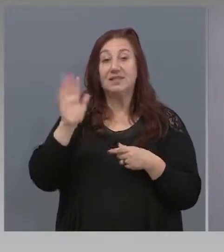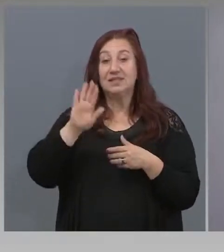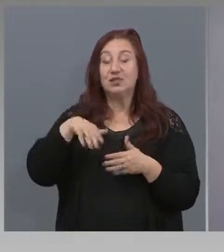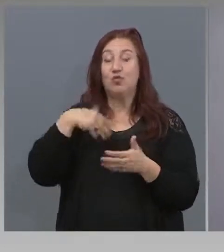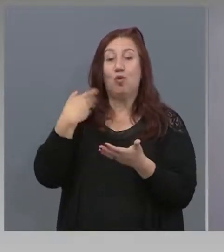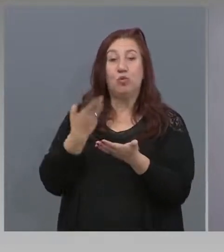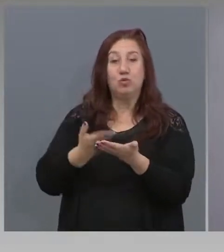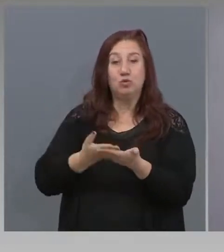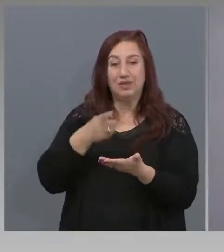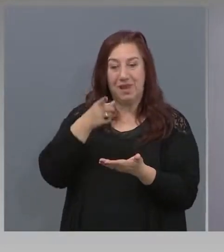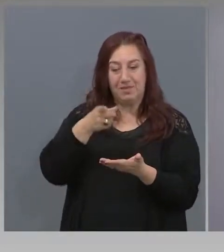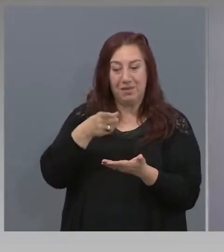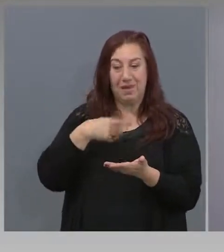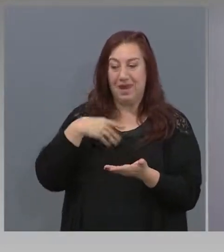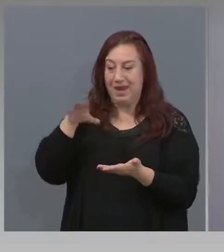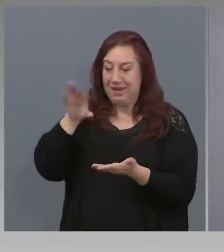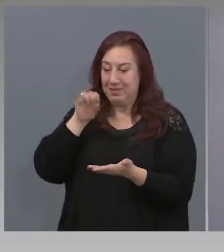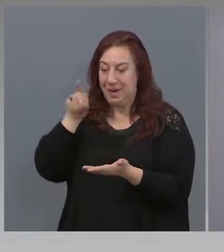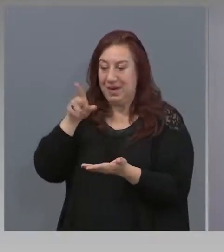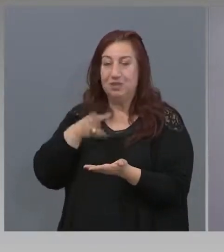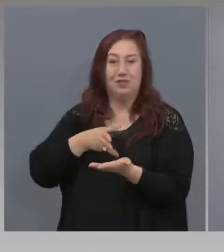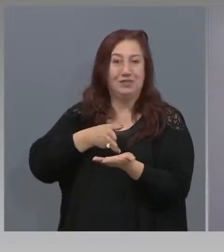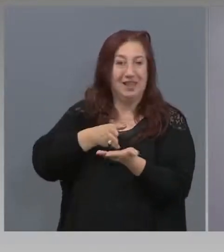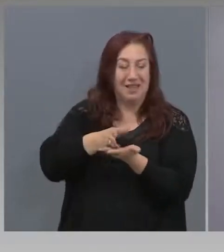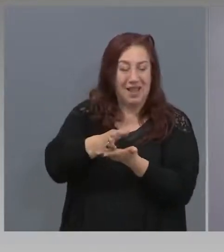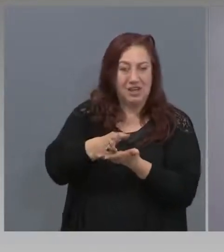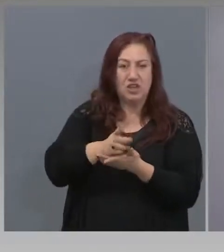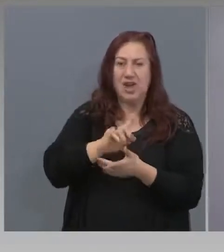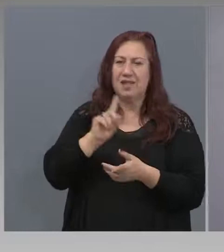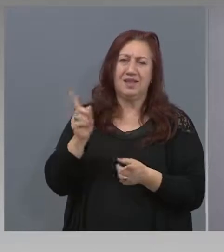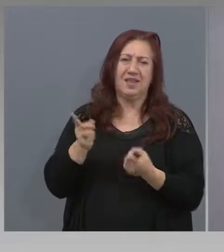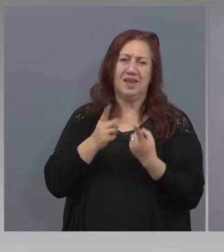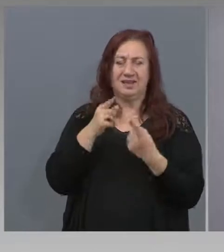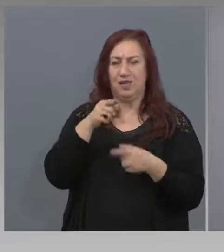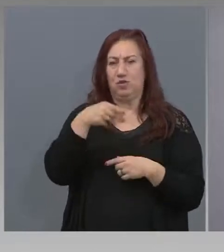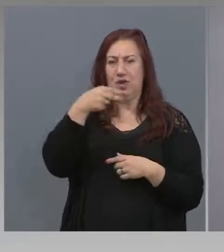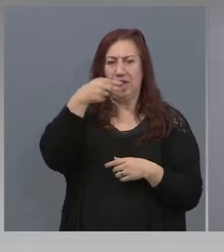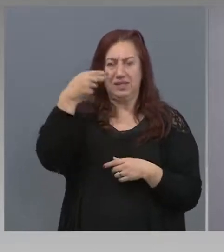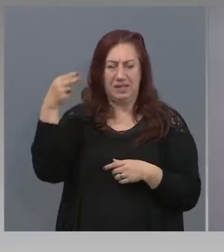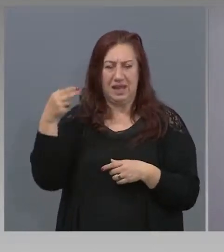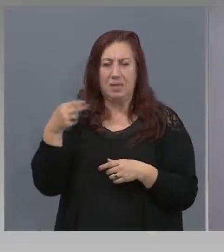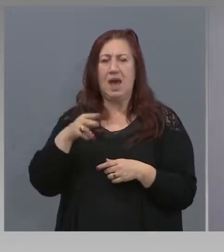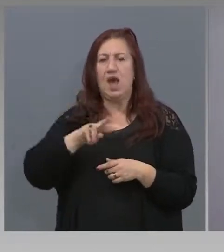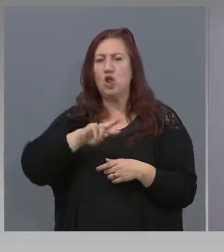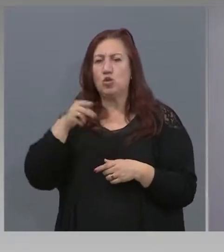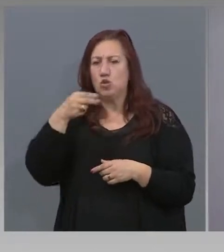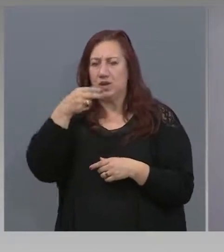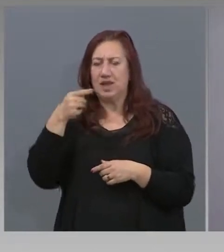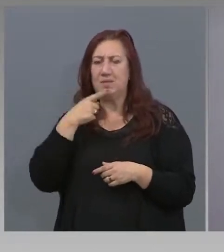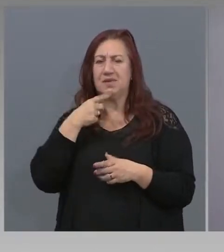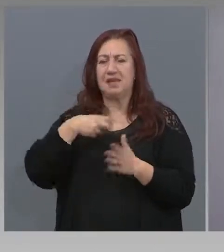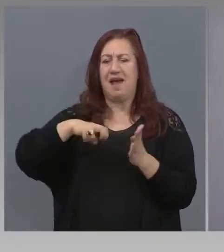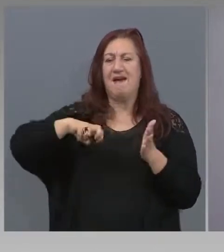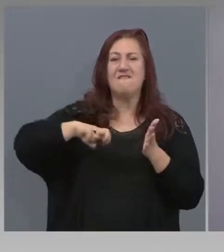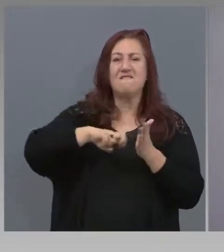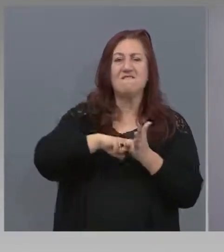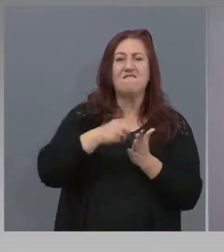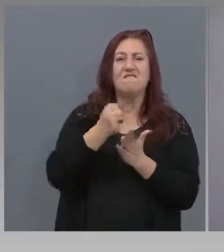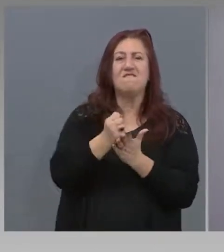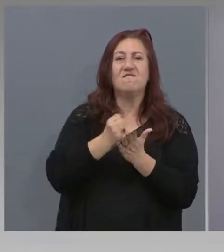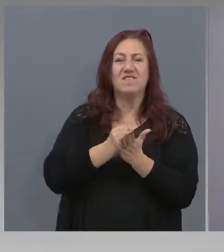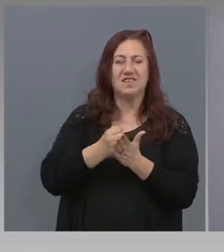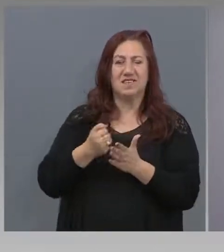така да се каже, подходът, който сме възприели, не само тази тема, темата за облегчаването на визуал режим по отношение на някои държави